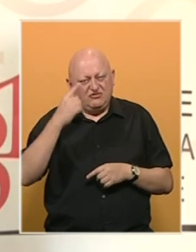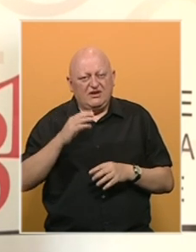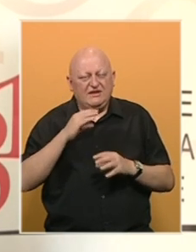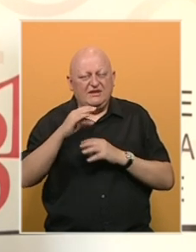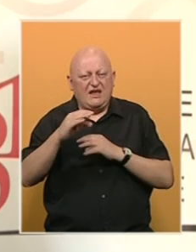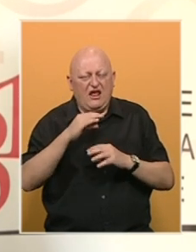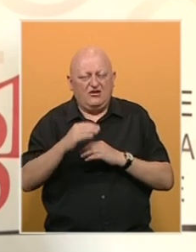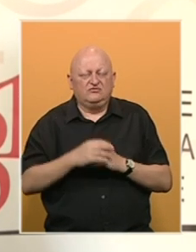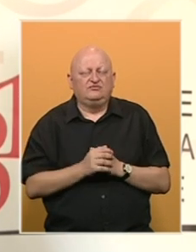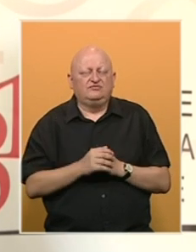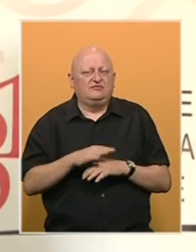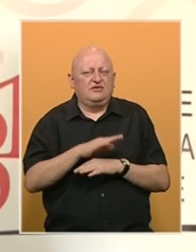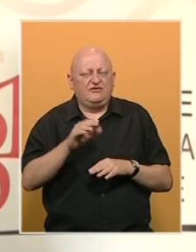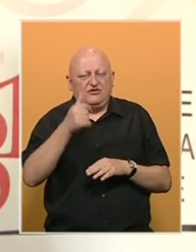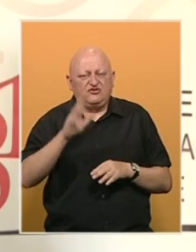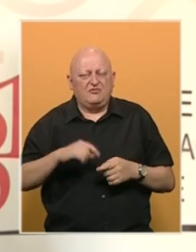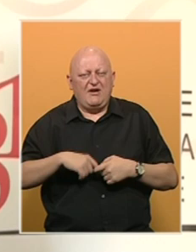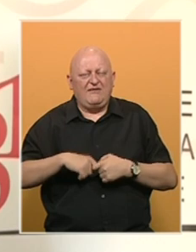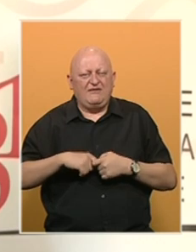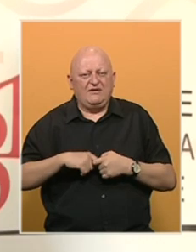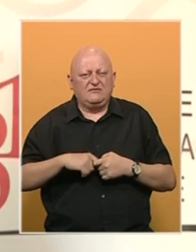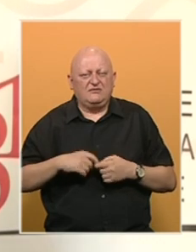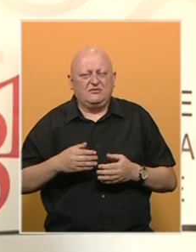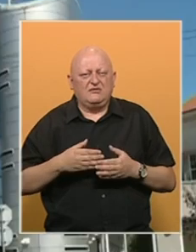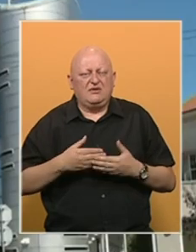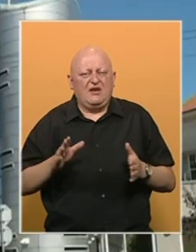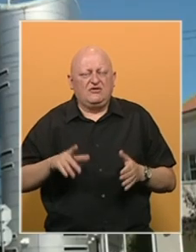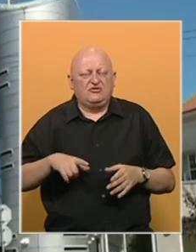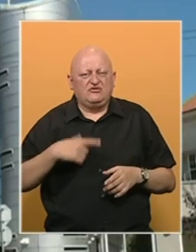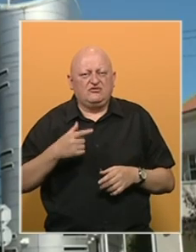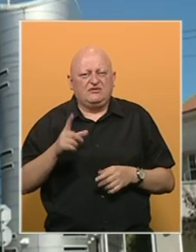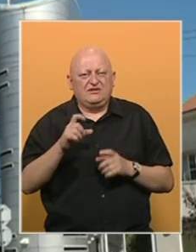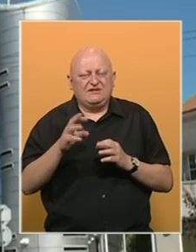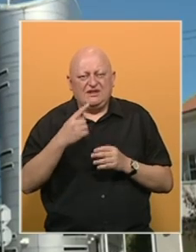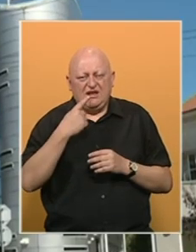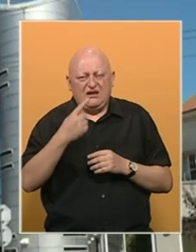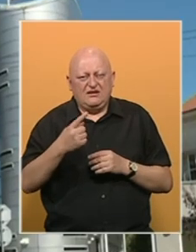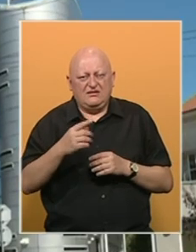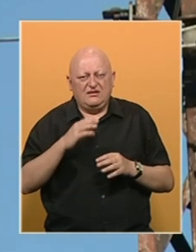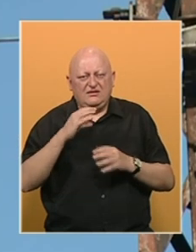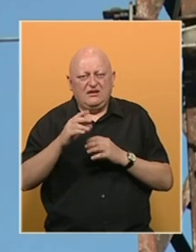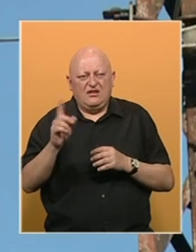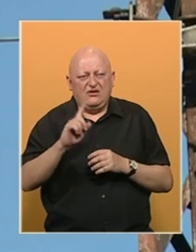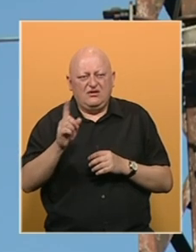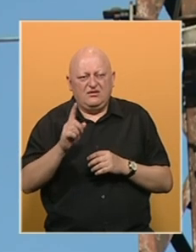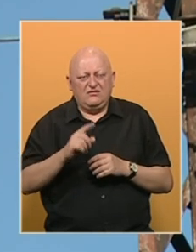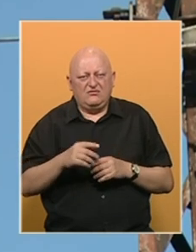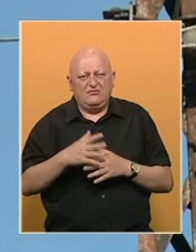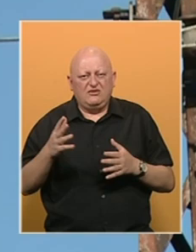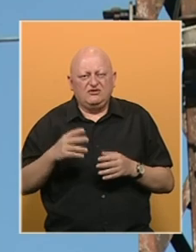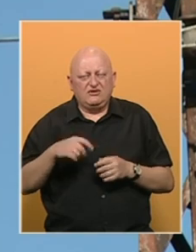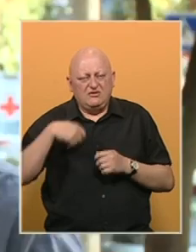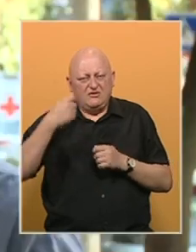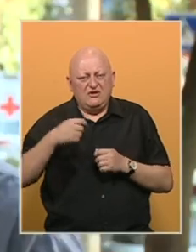dialog i sve što ima veze sa javnim životom. Ucrti pak navode da dialoga nema u većini medija u